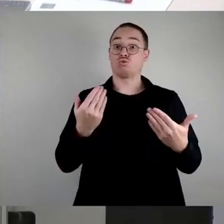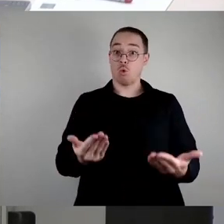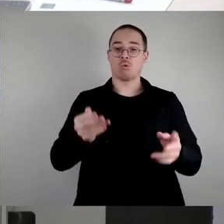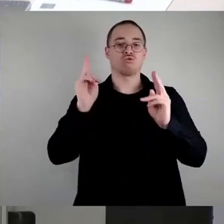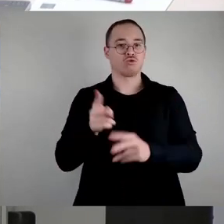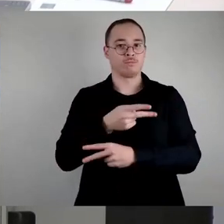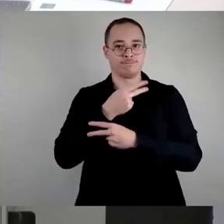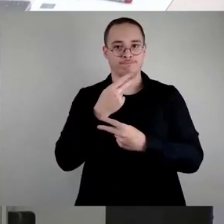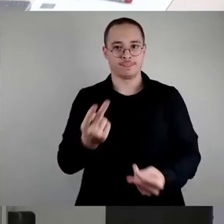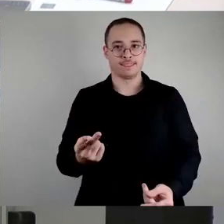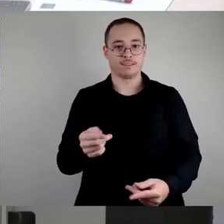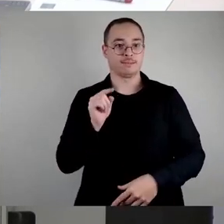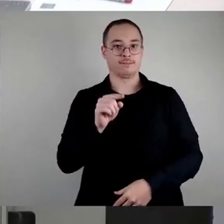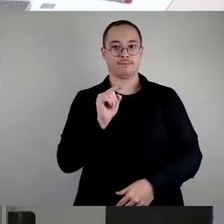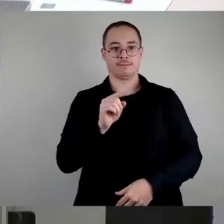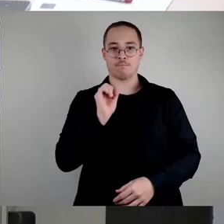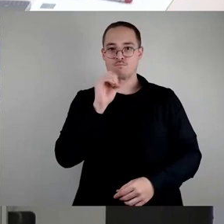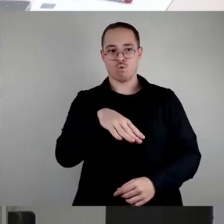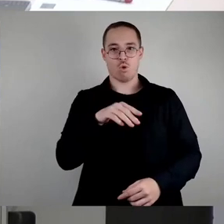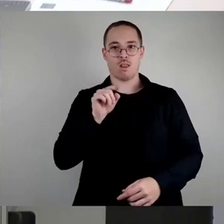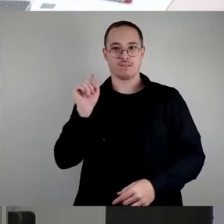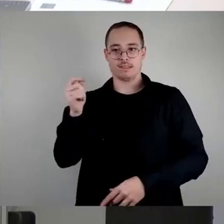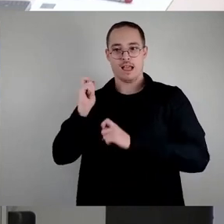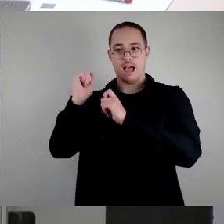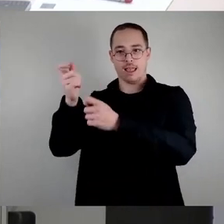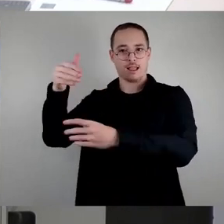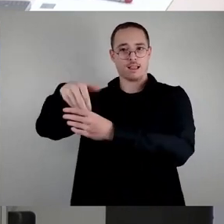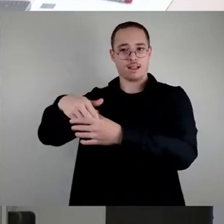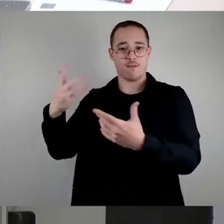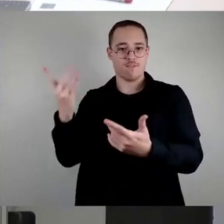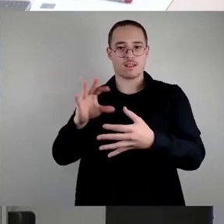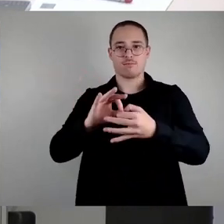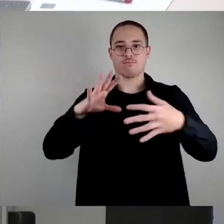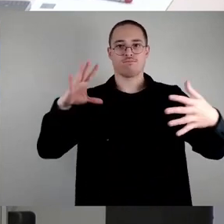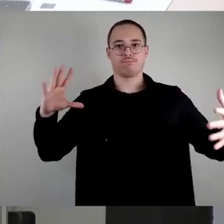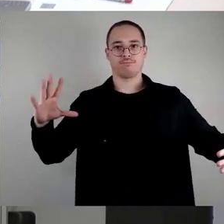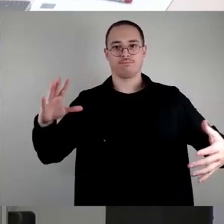wären. Und damit ist dieser Antrag ein reiner Schaufensterantrag. Und es soll,